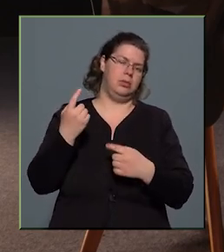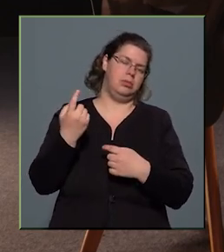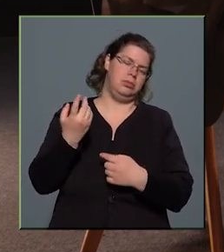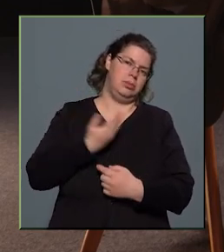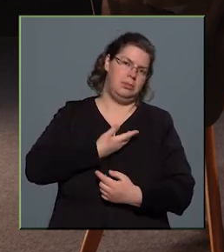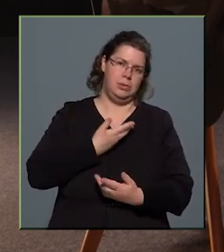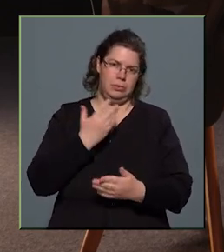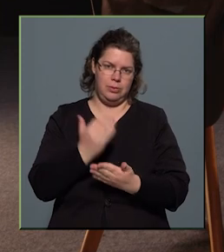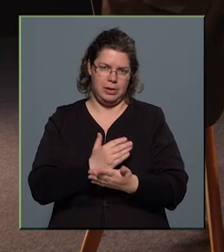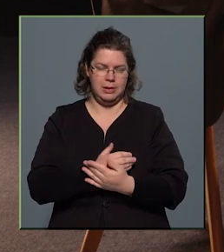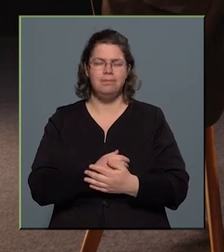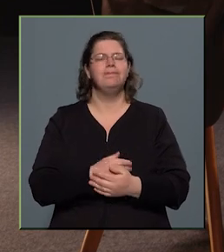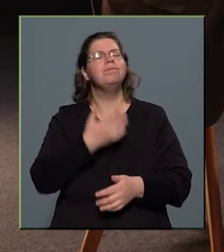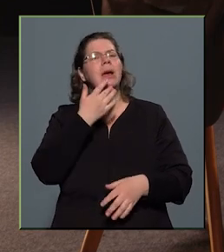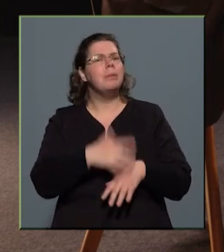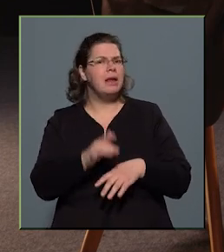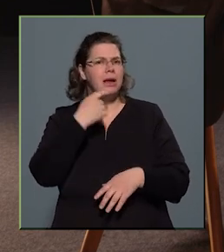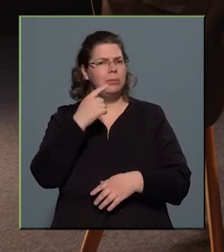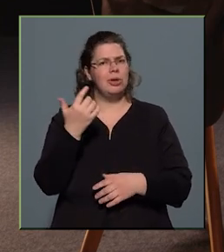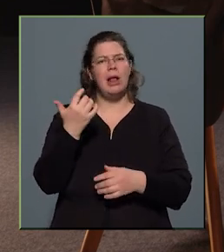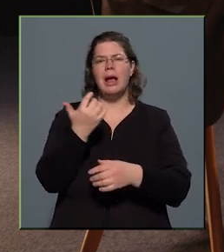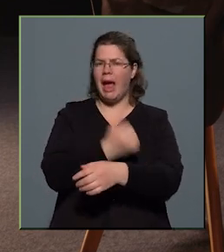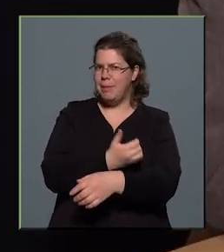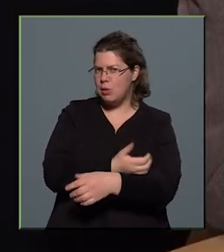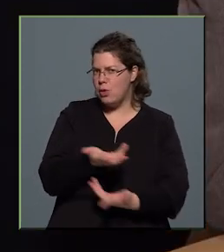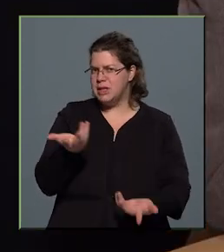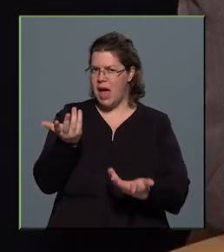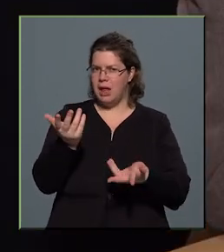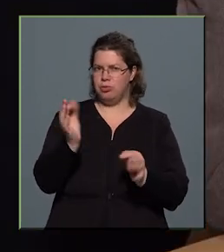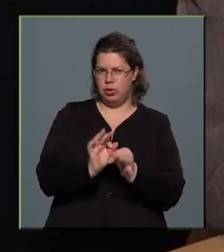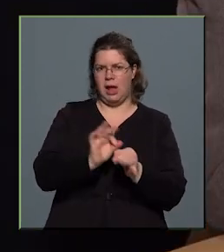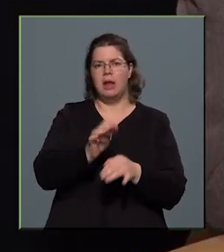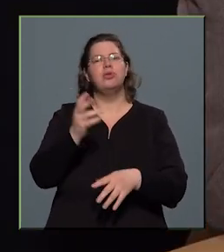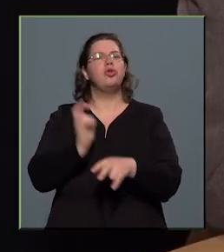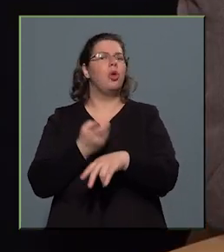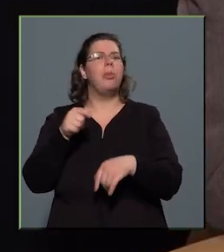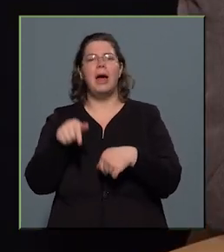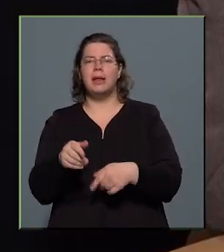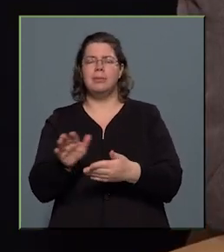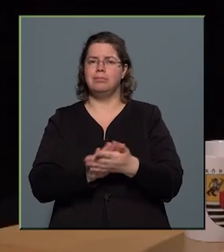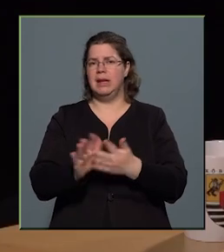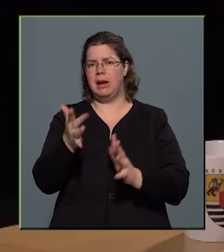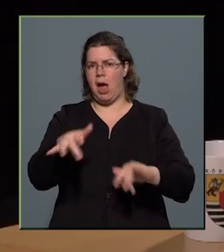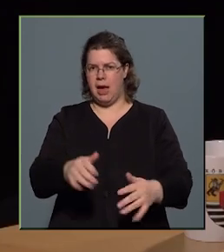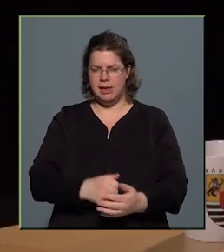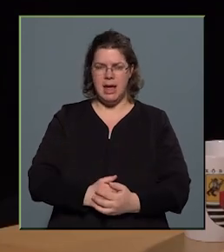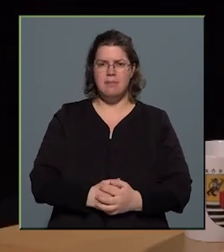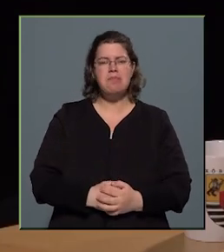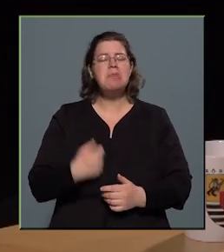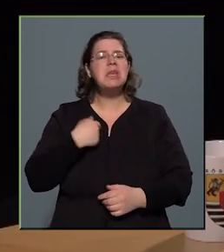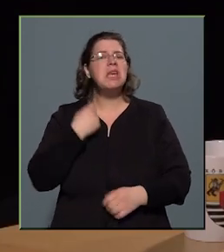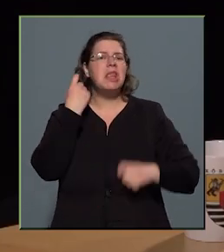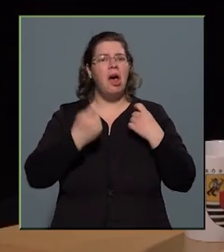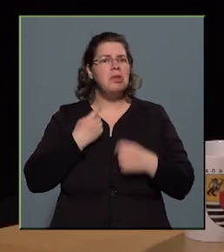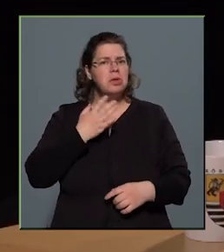Példaként említetted a kábítószerügyeket Kőbányán pillanatnyilag, milyen a helyzet? Én azt gondolom, hogy